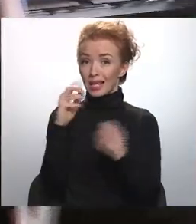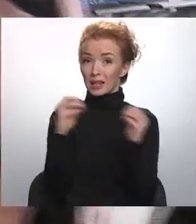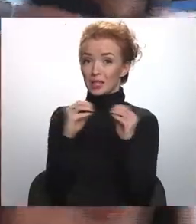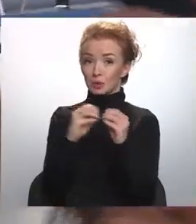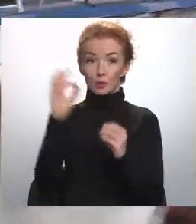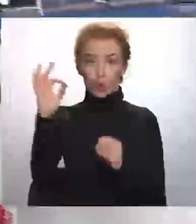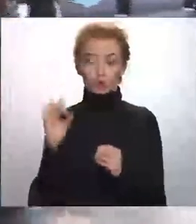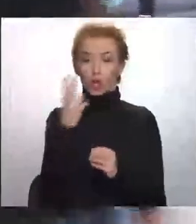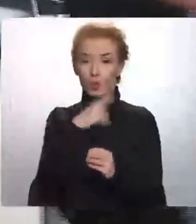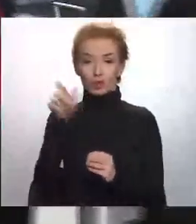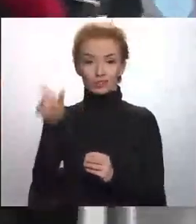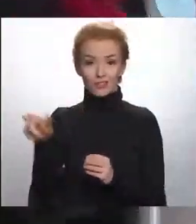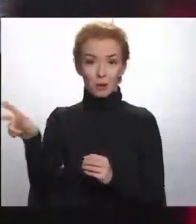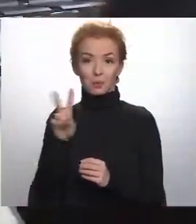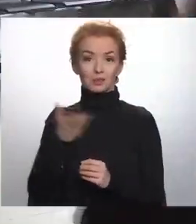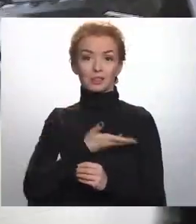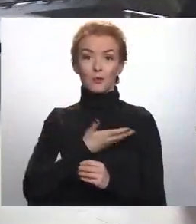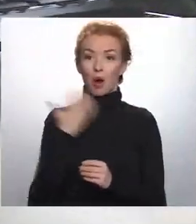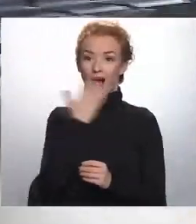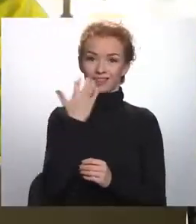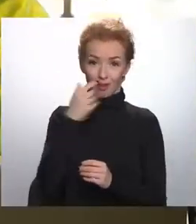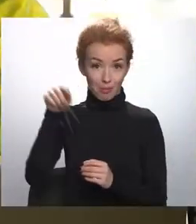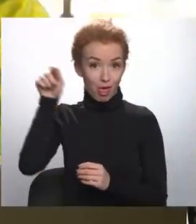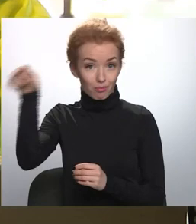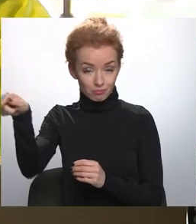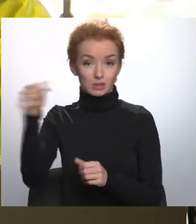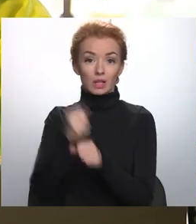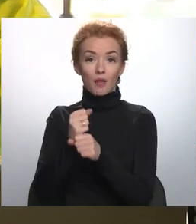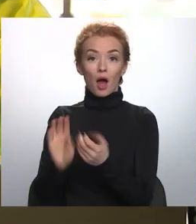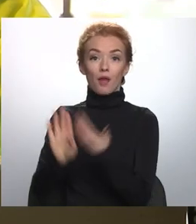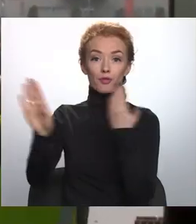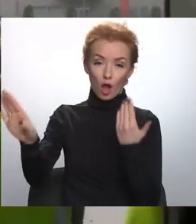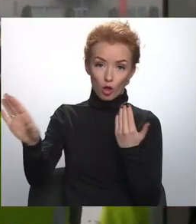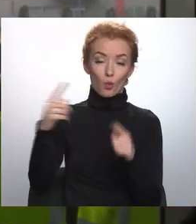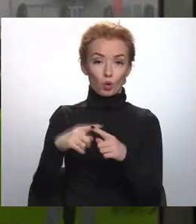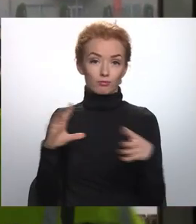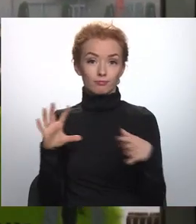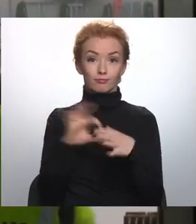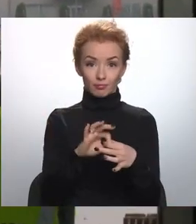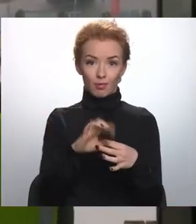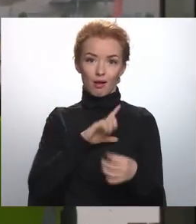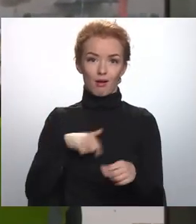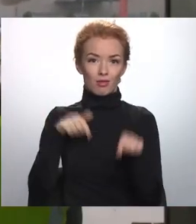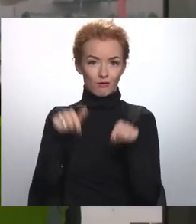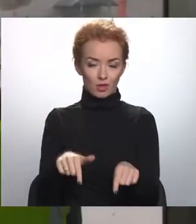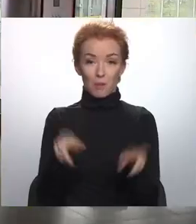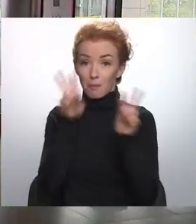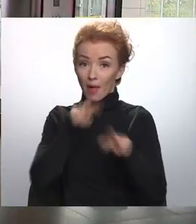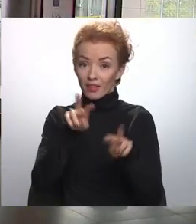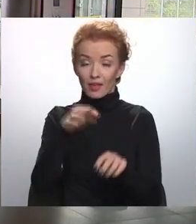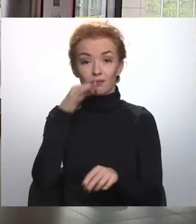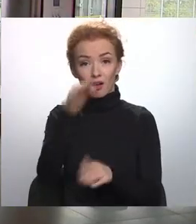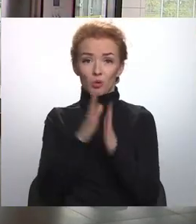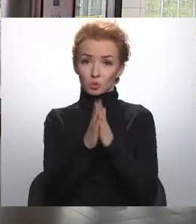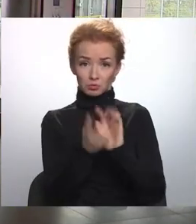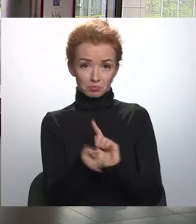% no ārzemēs dzīvojošajiem, kas ikdienā strādā attālināt, strādā uzņēmumam vai iestādēja Latvijā. Pētnieki iesaka situāciju